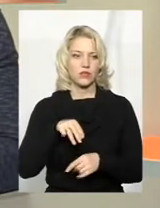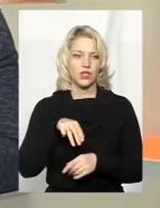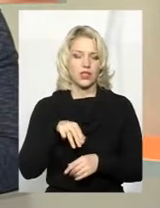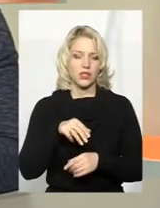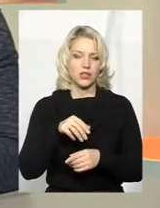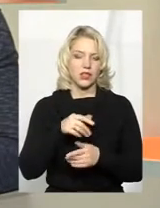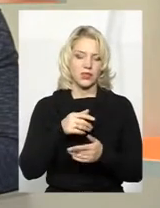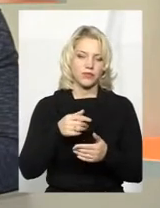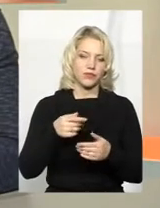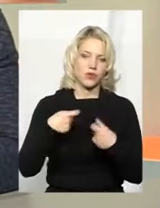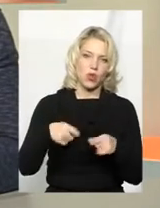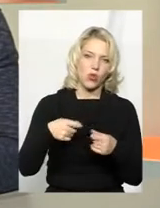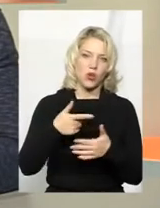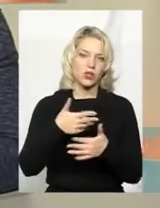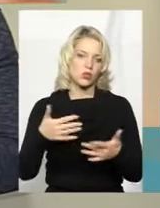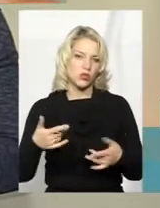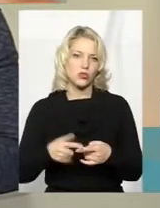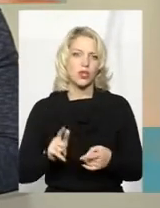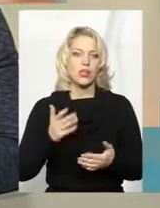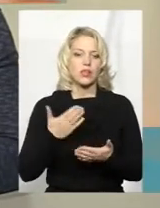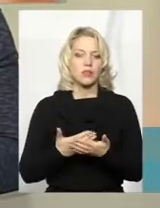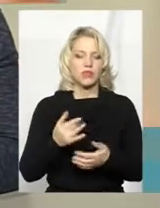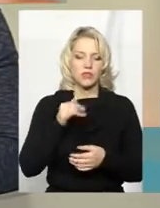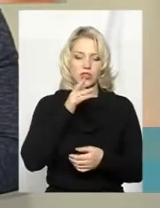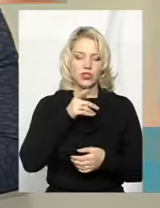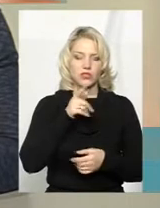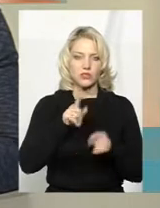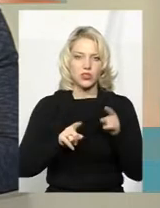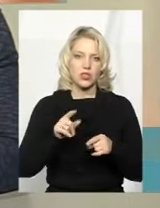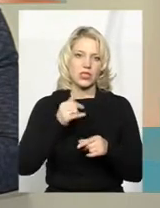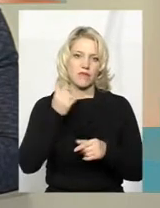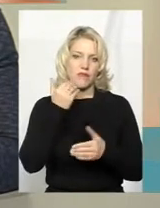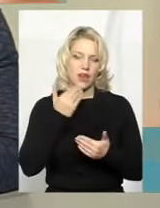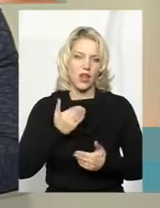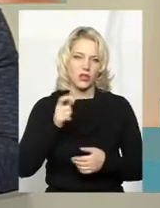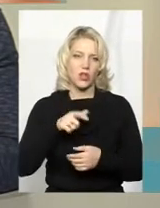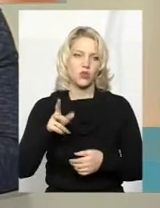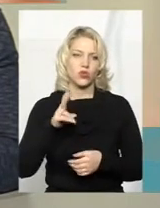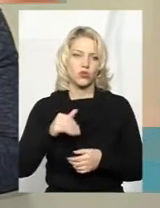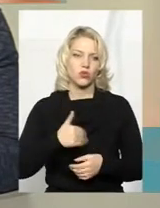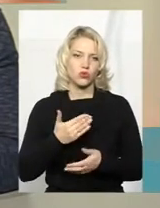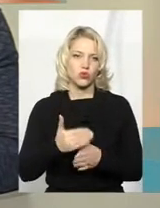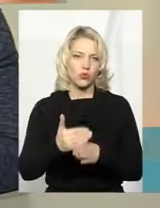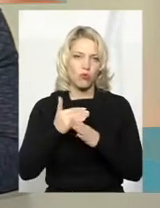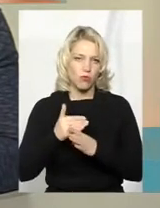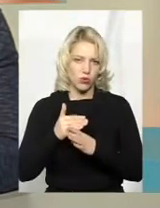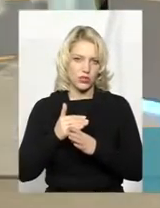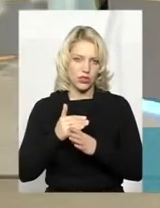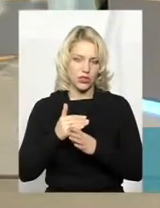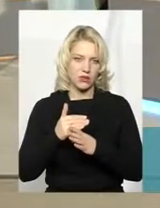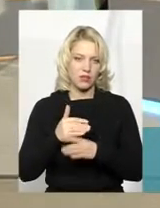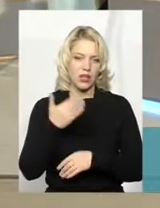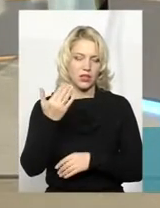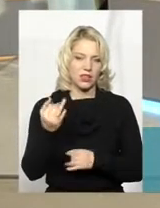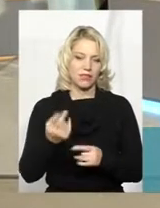тощо. Час від часу до нас звертаються люди, особливо молоді люди, які хочуть допомогти. Їм